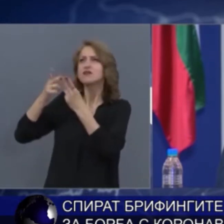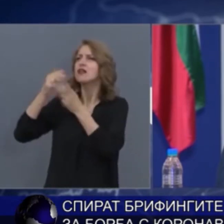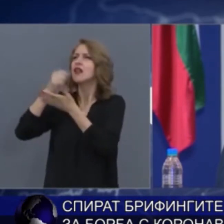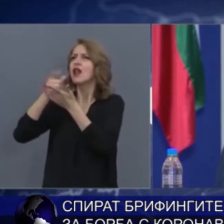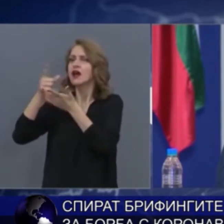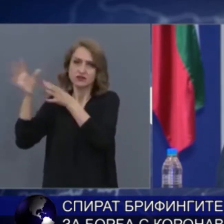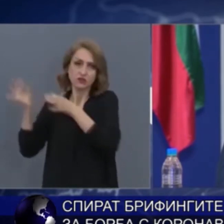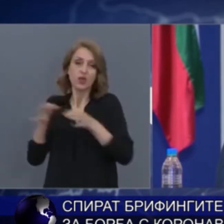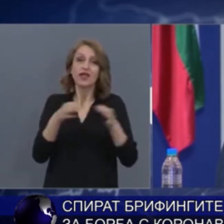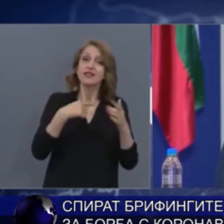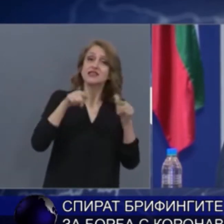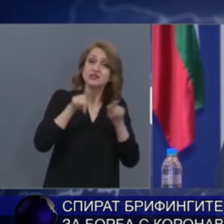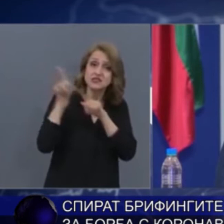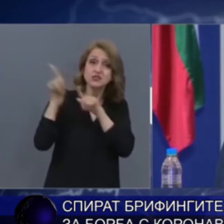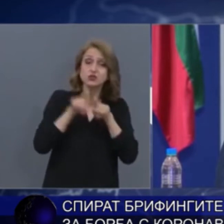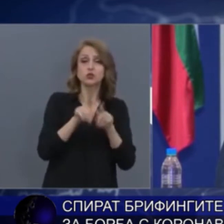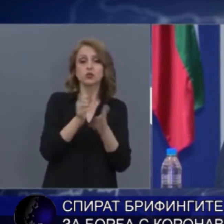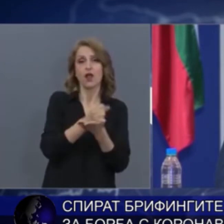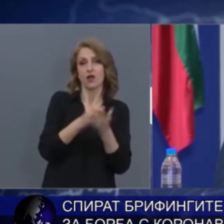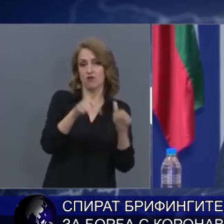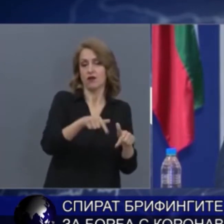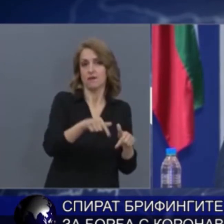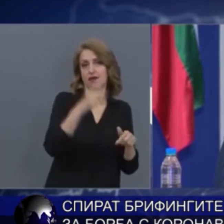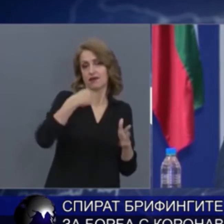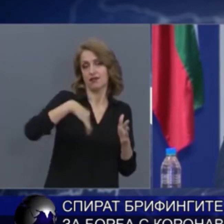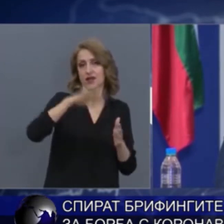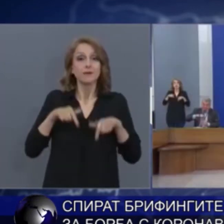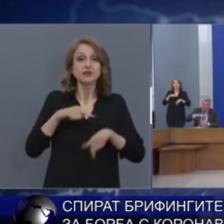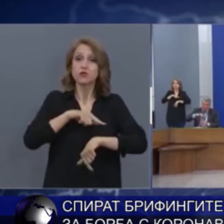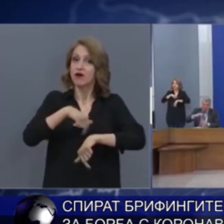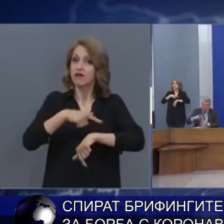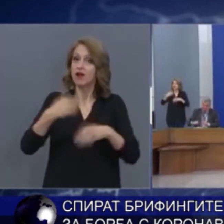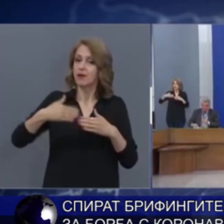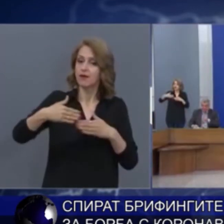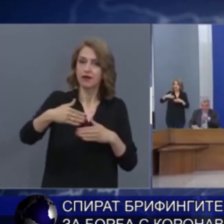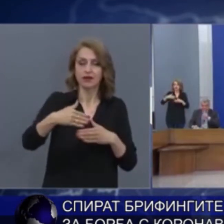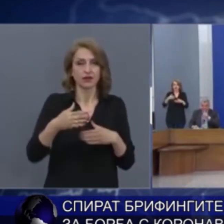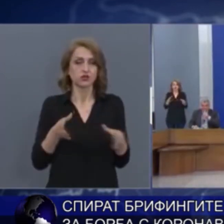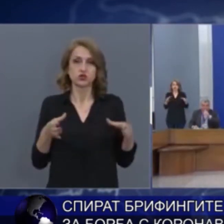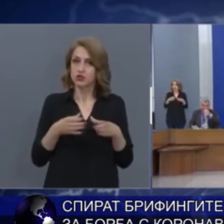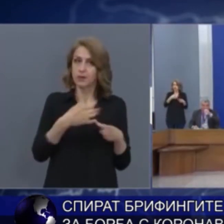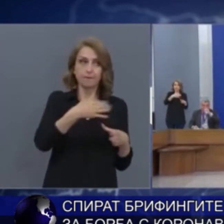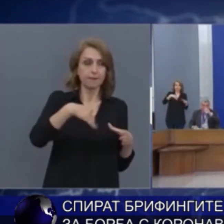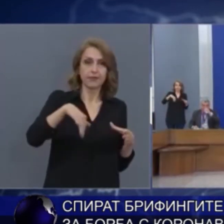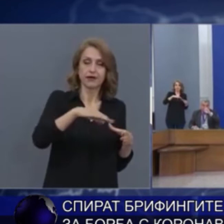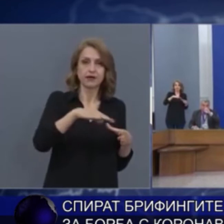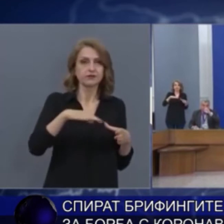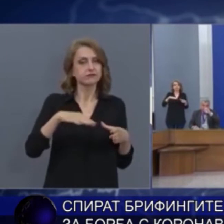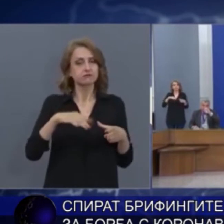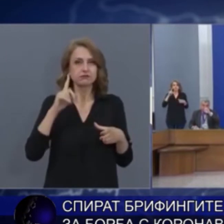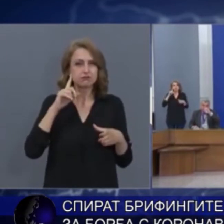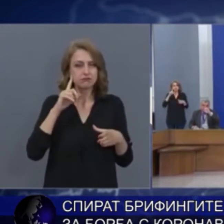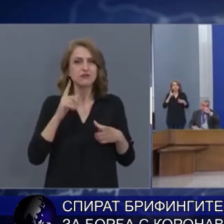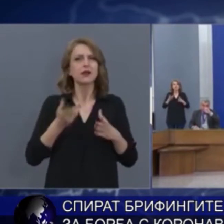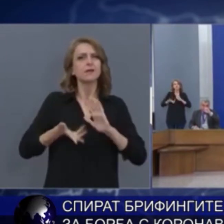си приписвам заслуги, но това, което направихме, беше чудо. Борисов допълни, че щаба няма да бъде разформирован, за да